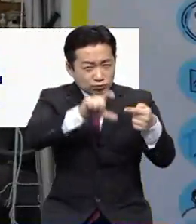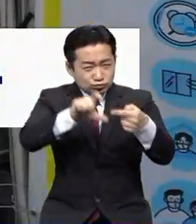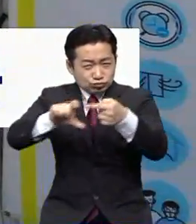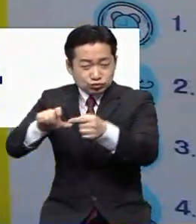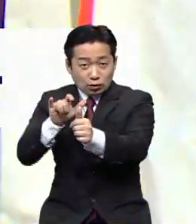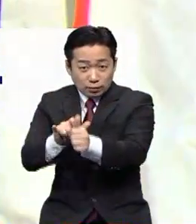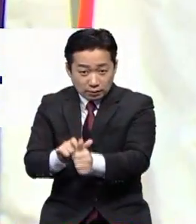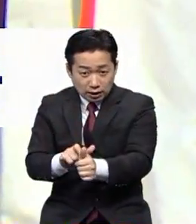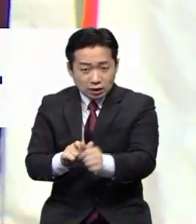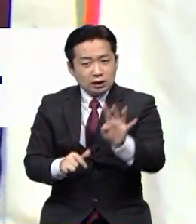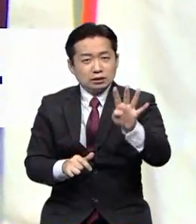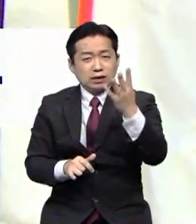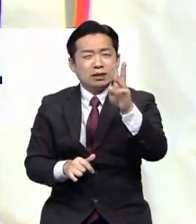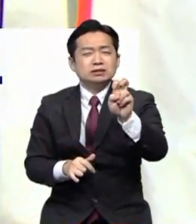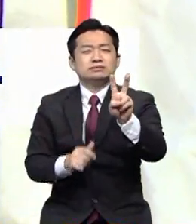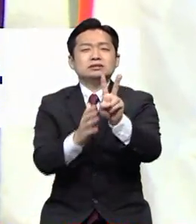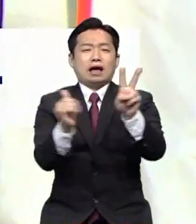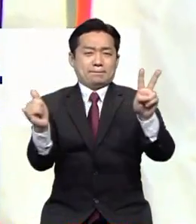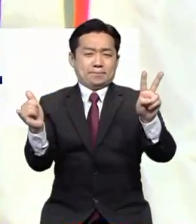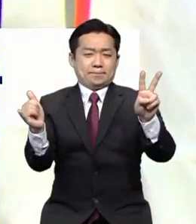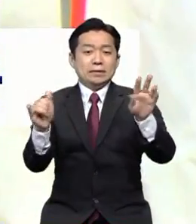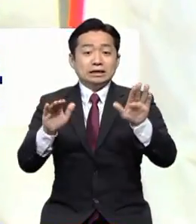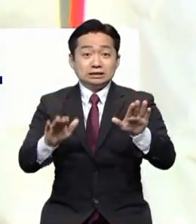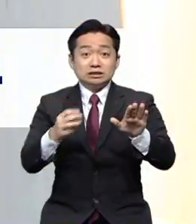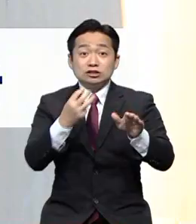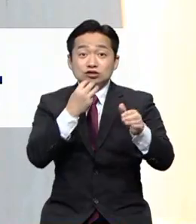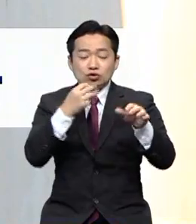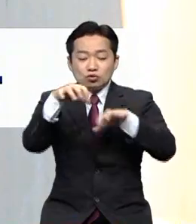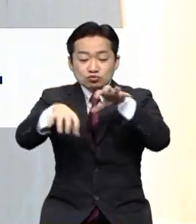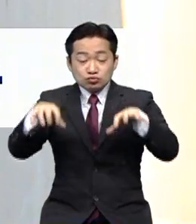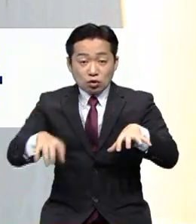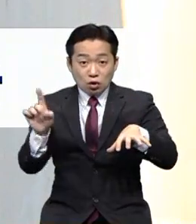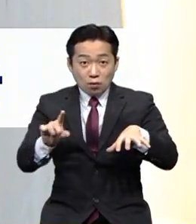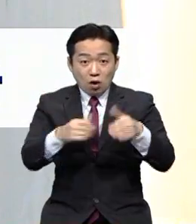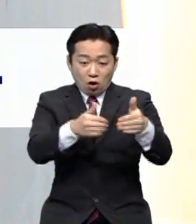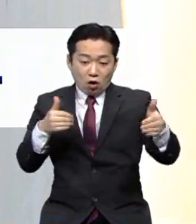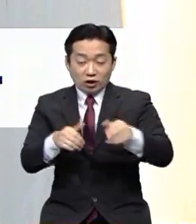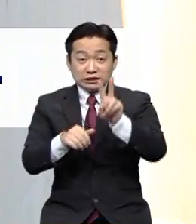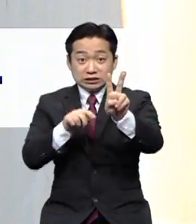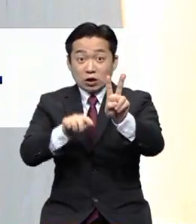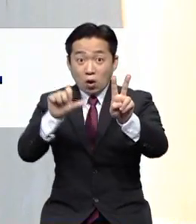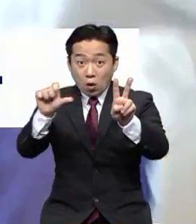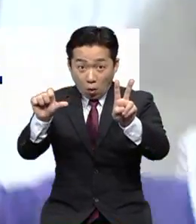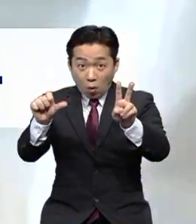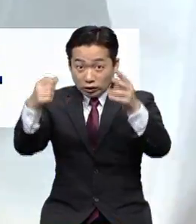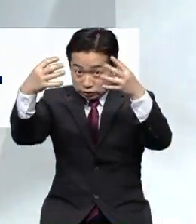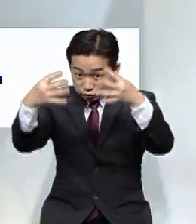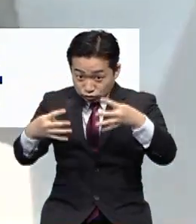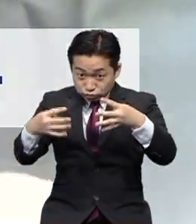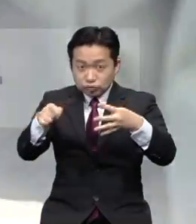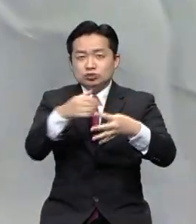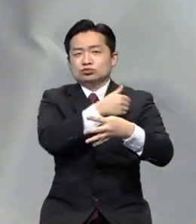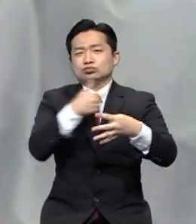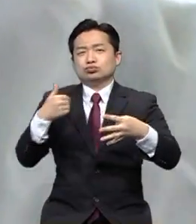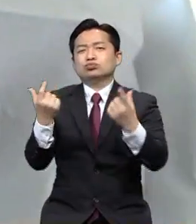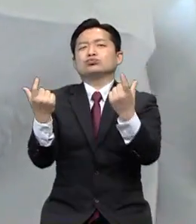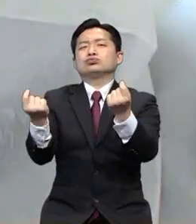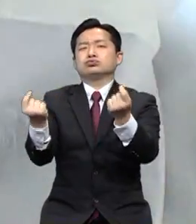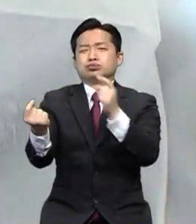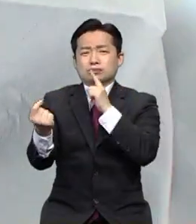확진자는 422명으로 현재 수도권에서 시행 중인 거리 두기 2.5 단계에 해당하는 수준입니다.